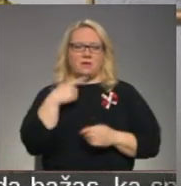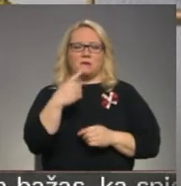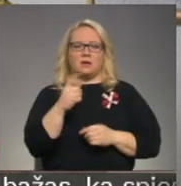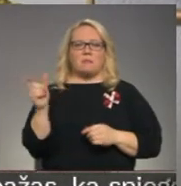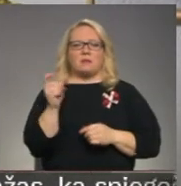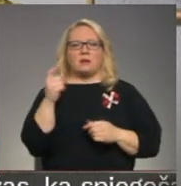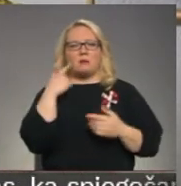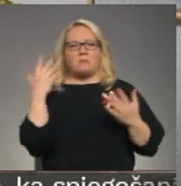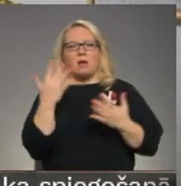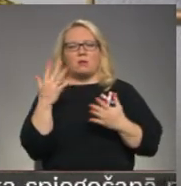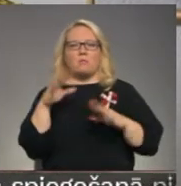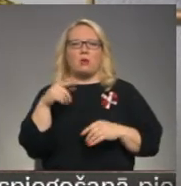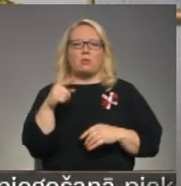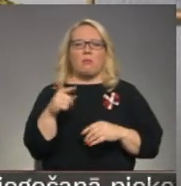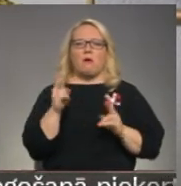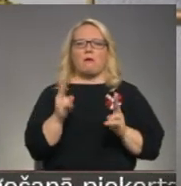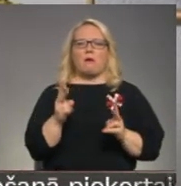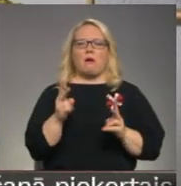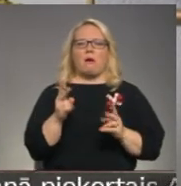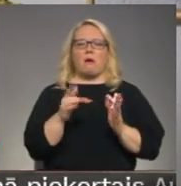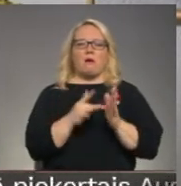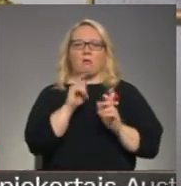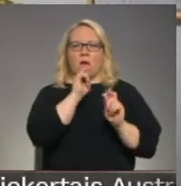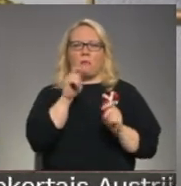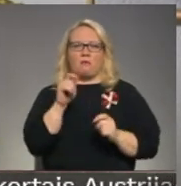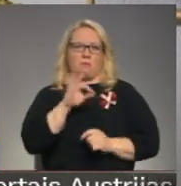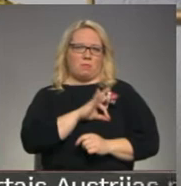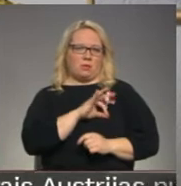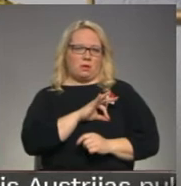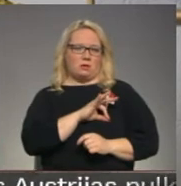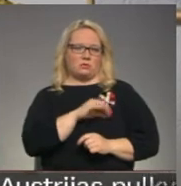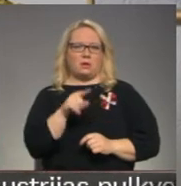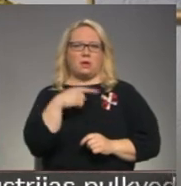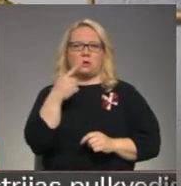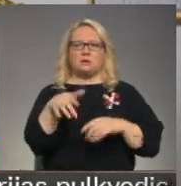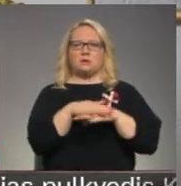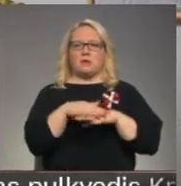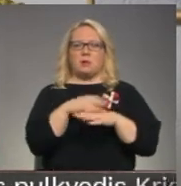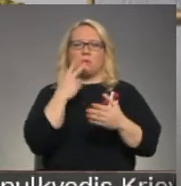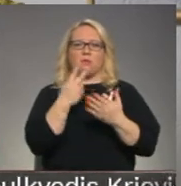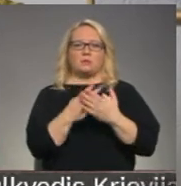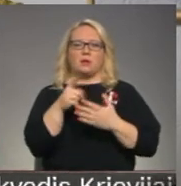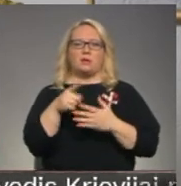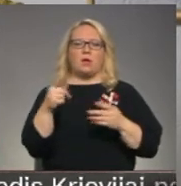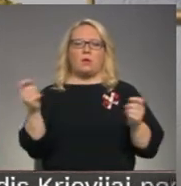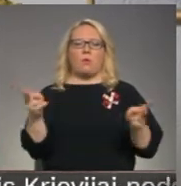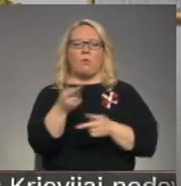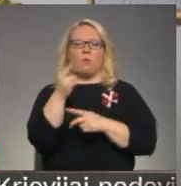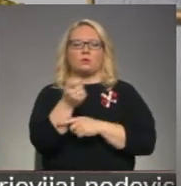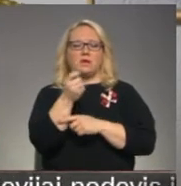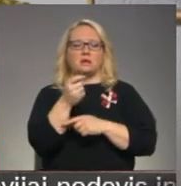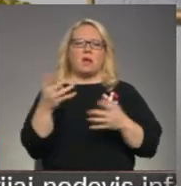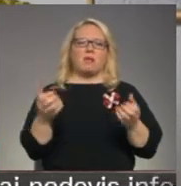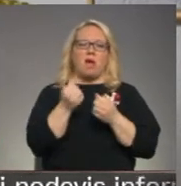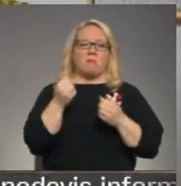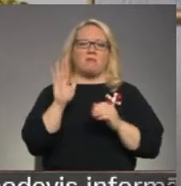pārdomas par to, kādu abalvēm, tad viņi ir pelnījuši. Šeit gan jāsaka tā, ka sabiedrībā valsts uzskatās, nu viņi ir ugunzēs glābēja, viņi dara savu